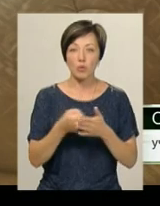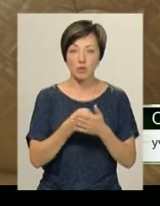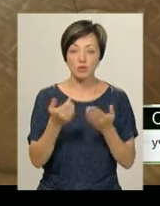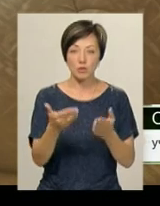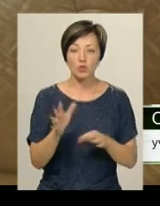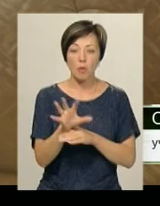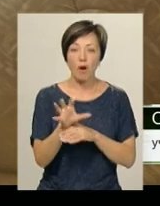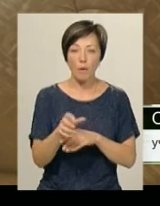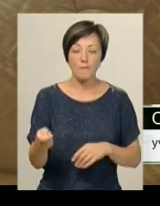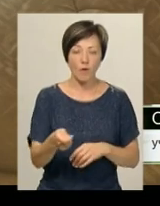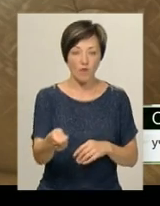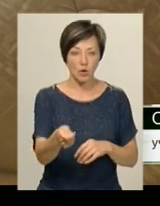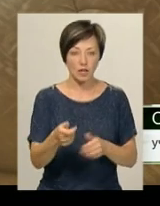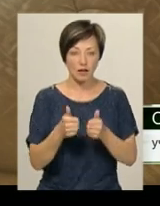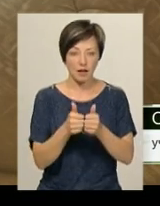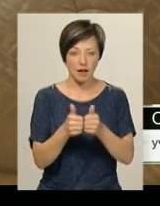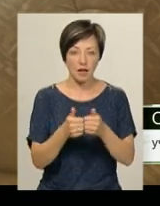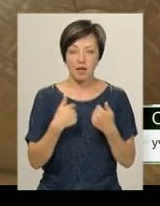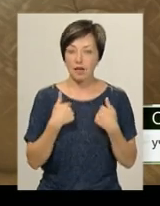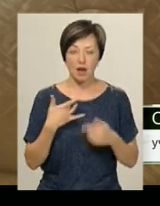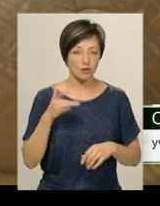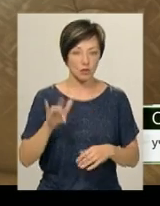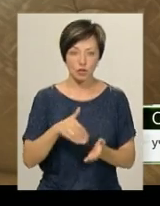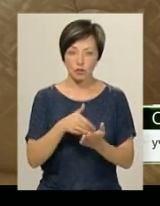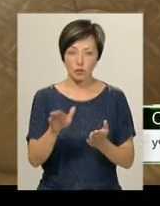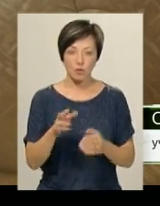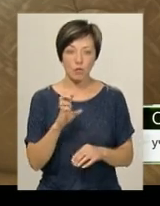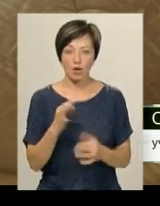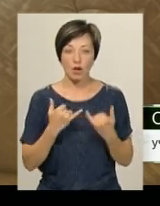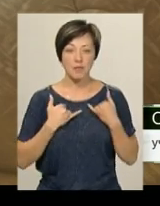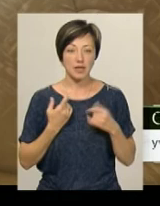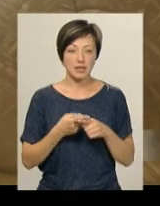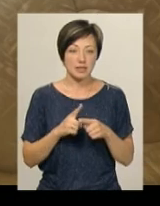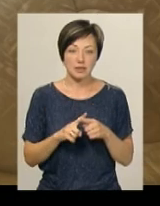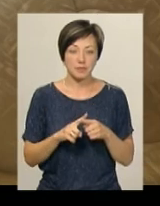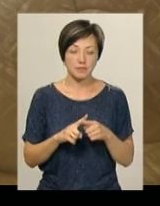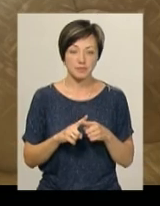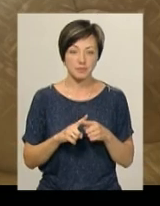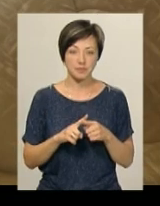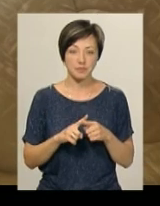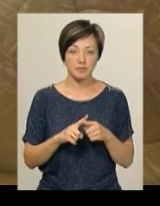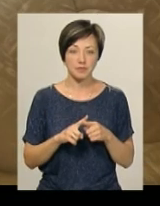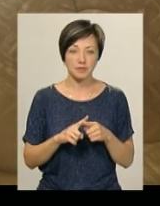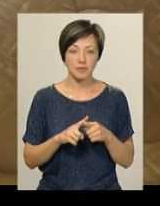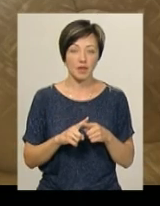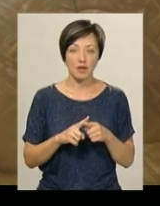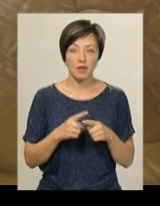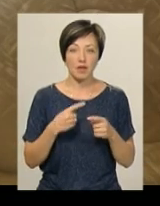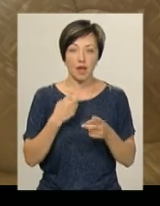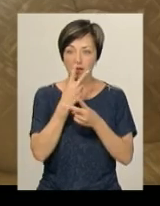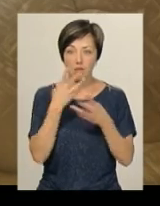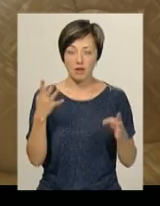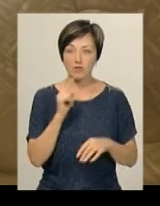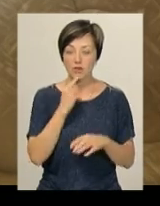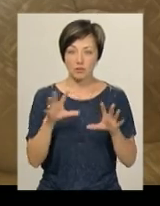-поводаря. Я категорично відмовився, тому що для мене це було, знаєте, вже прийнято, що я не бачу